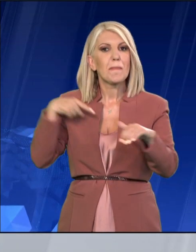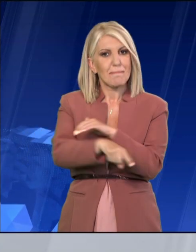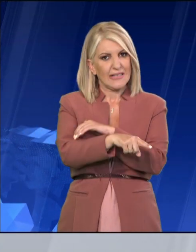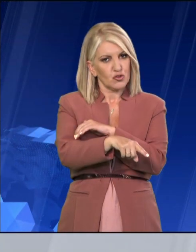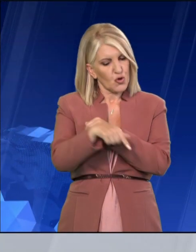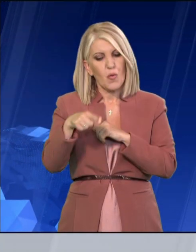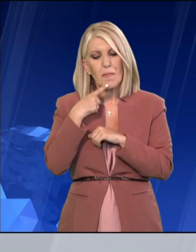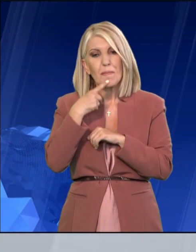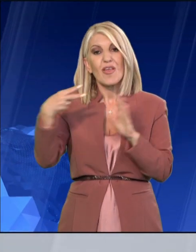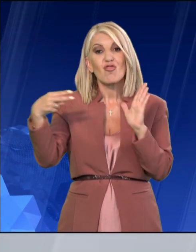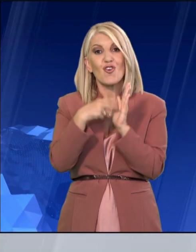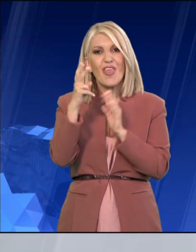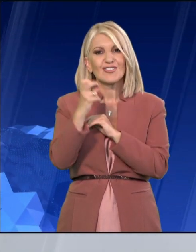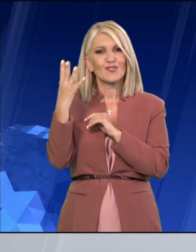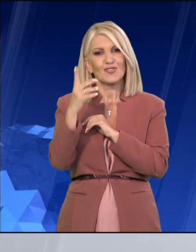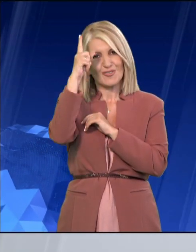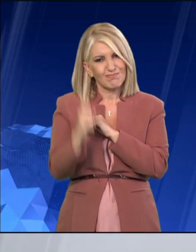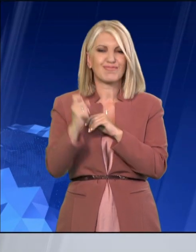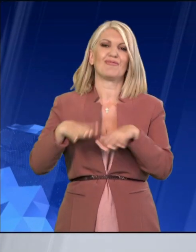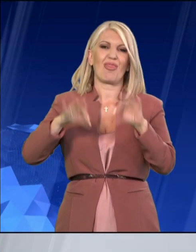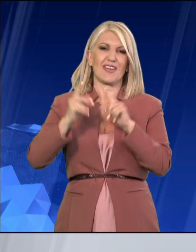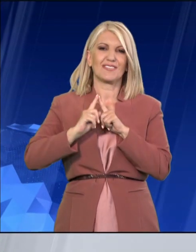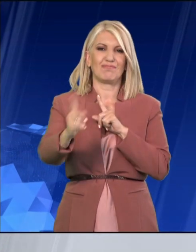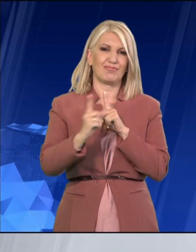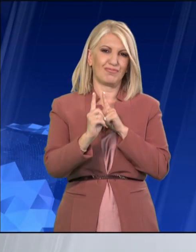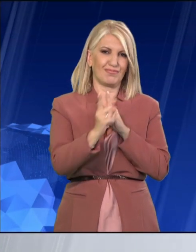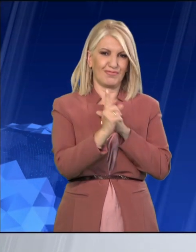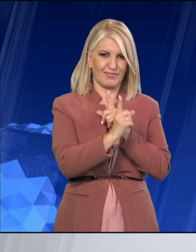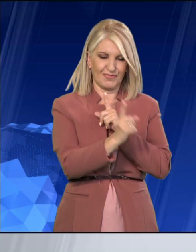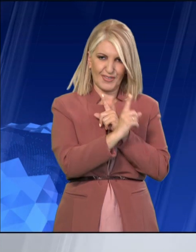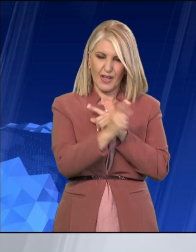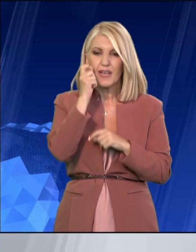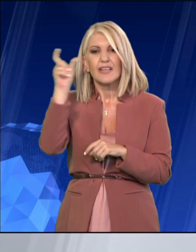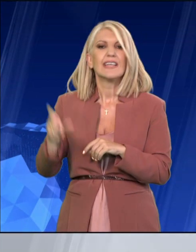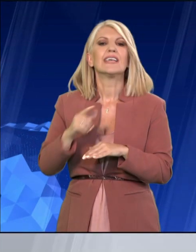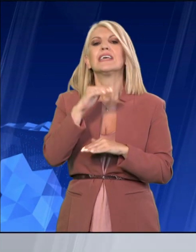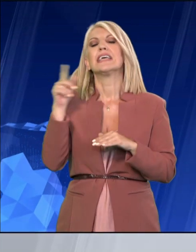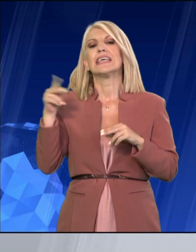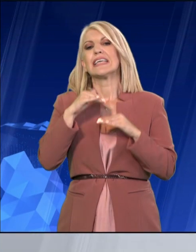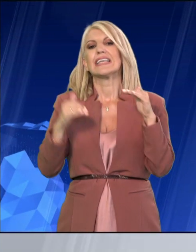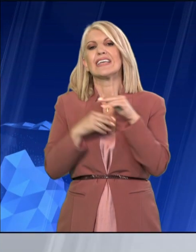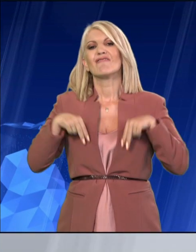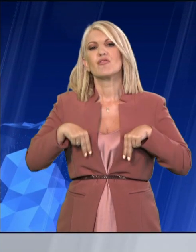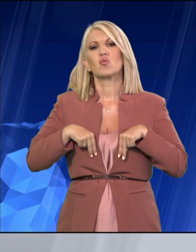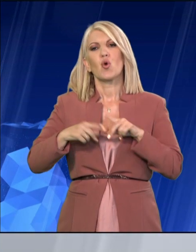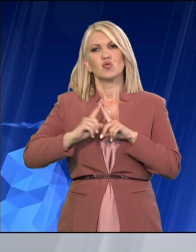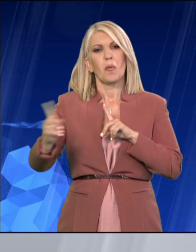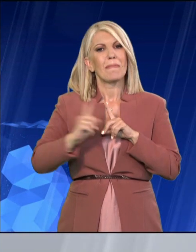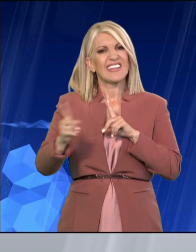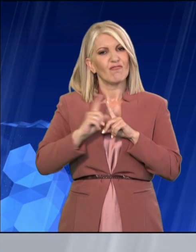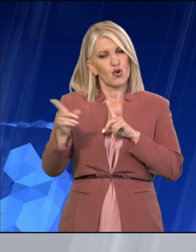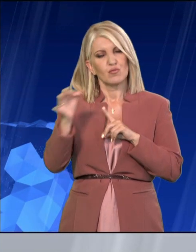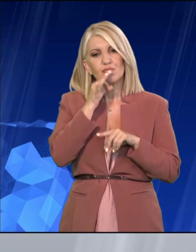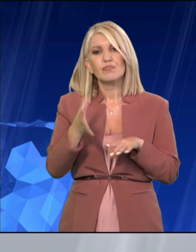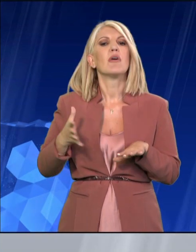ατζέντα της πόλης. Επανέλευε ο Υφυπουργός Υποδομών και Μεταφορών Νίκος Σταχιάος ενώ τόνισε ότι οι μεταφορές του επιβατικού κοινού σε